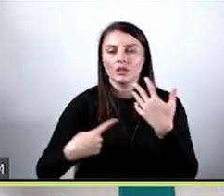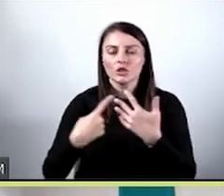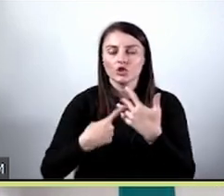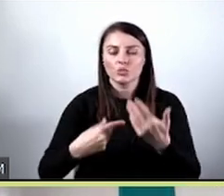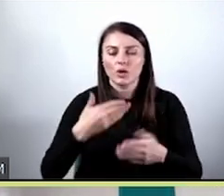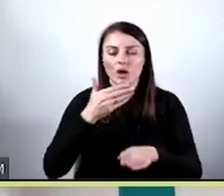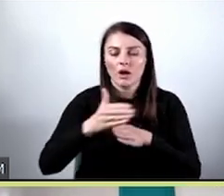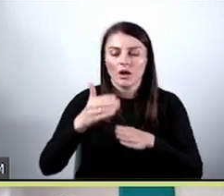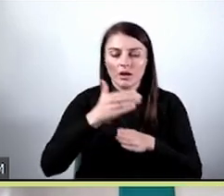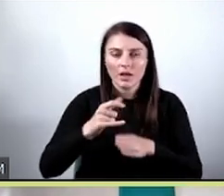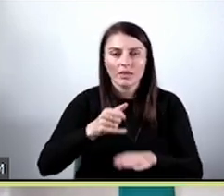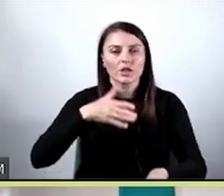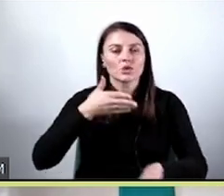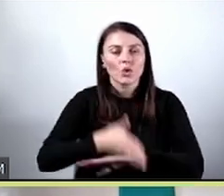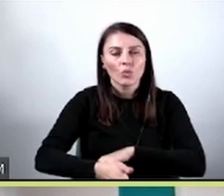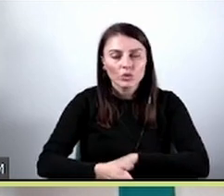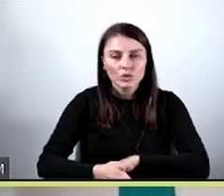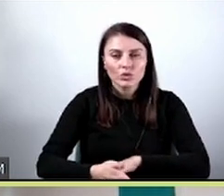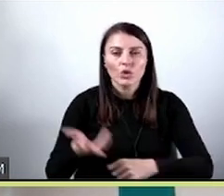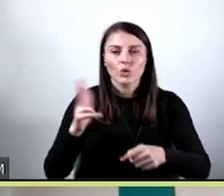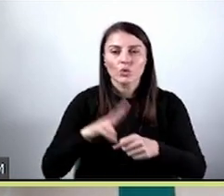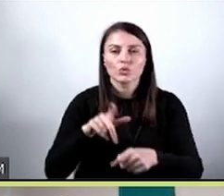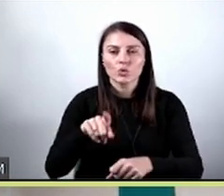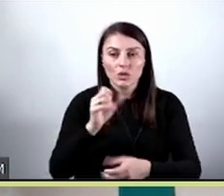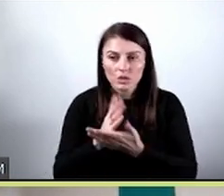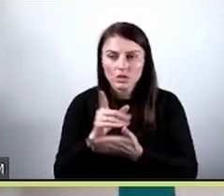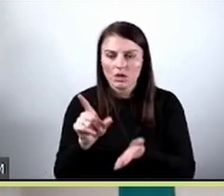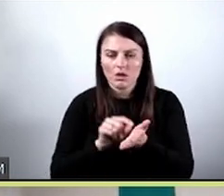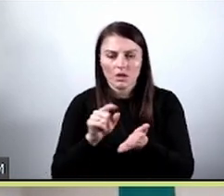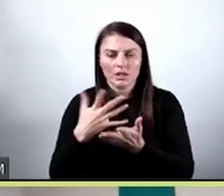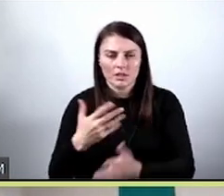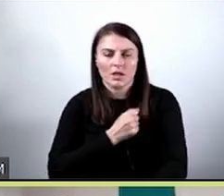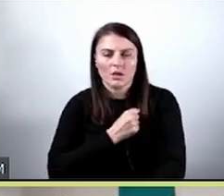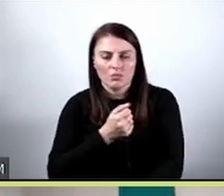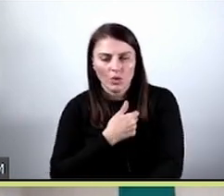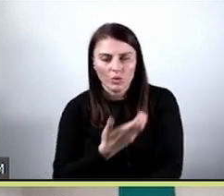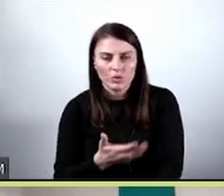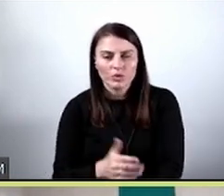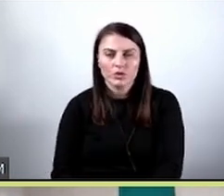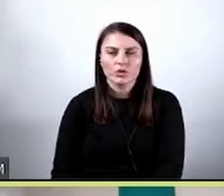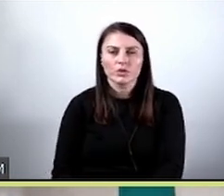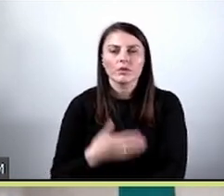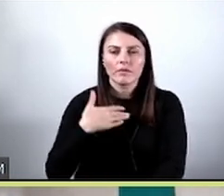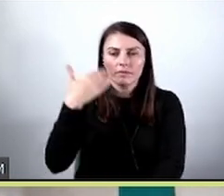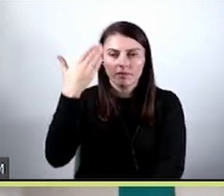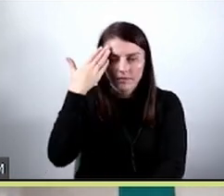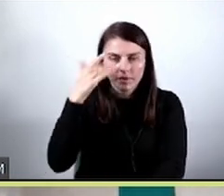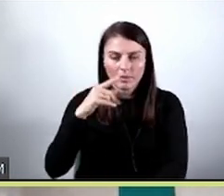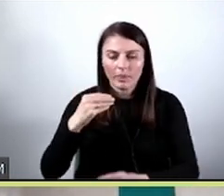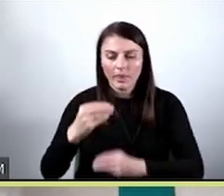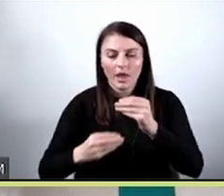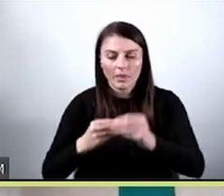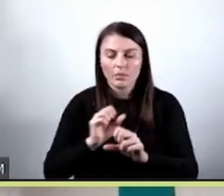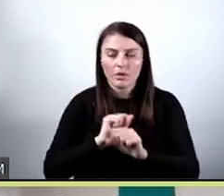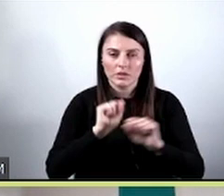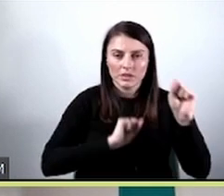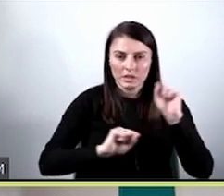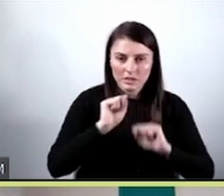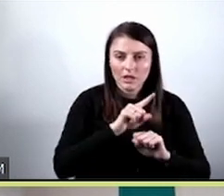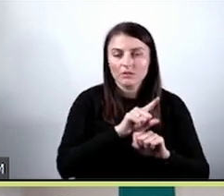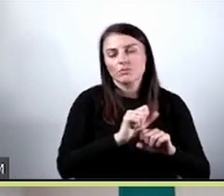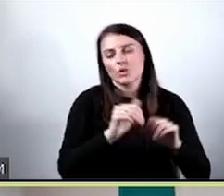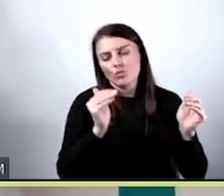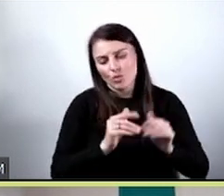z płaconym z opóźnieniem, które dotyczą tego właśnie kredytu, który chcemy udzielić. I wiadomo, że na etapie treningu taka sytuacja jest